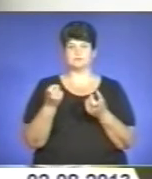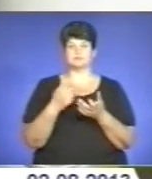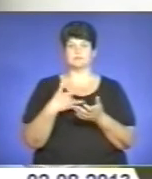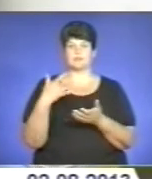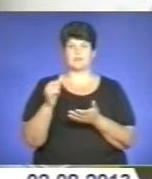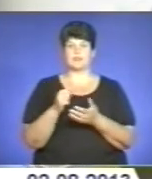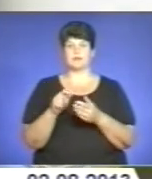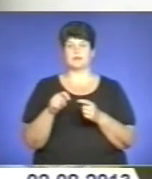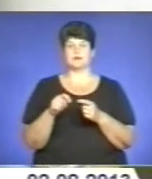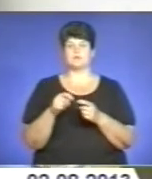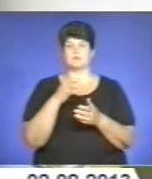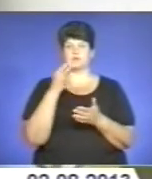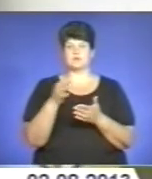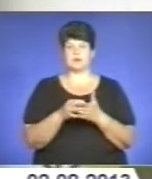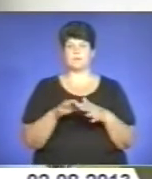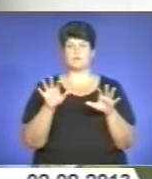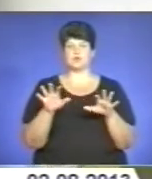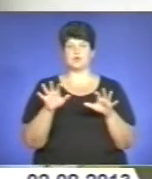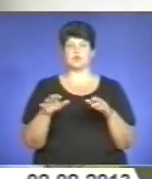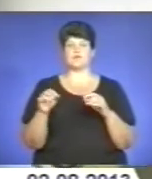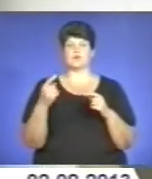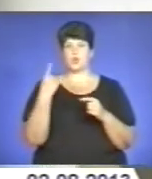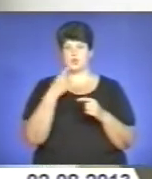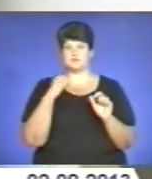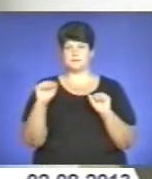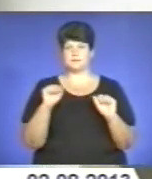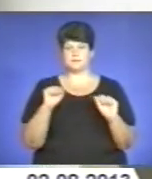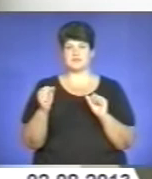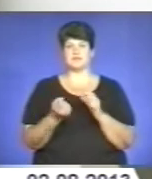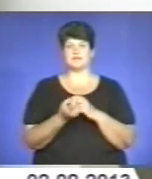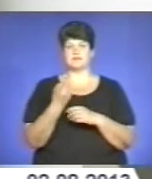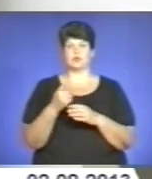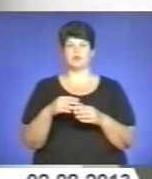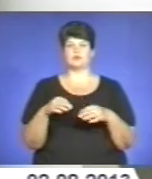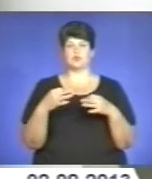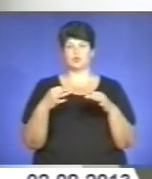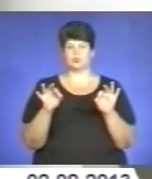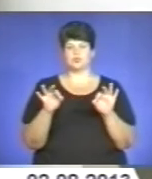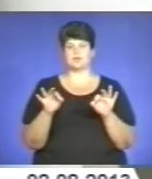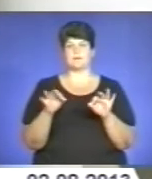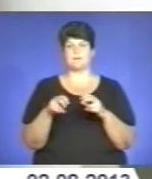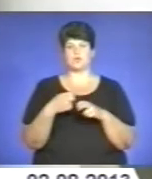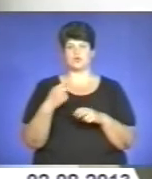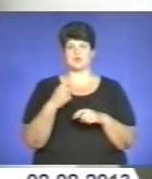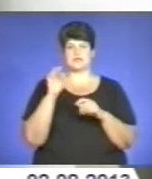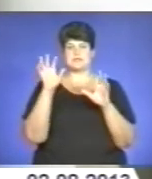відповідальності посадових осіб-підприємств, які винні в допущенні порушень законодавства про працю.